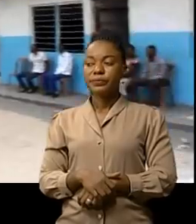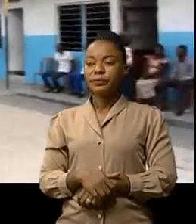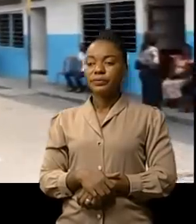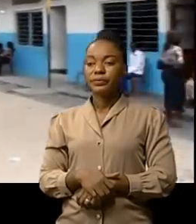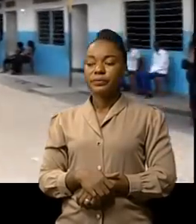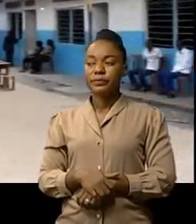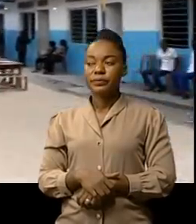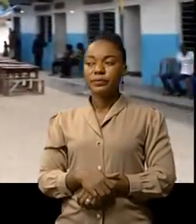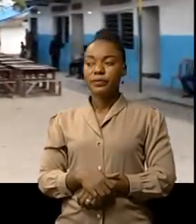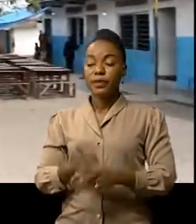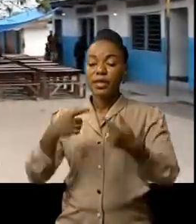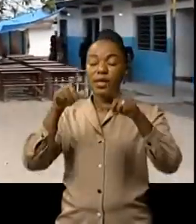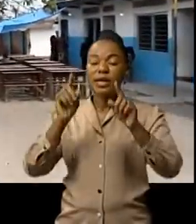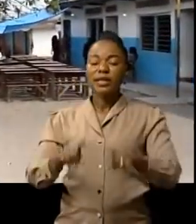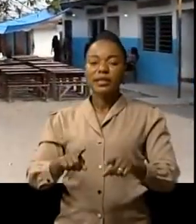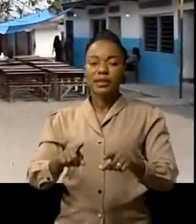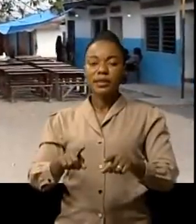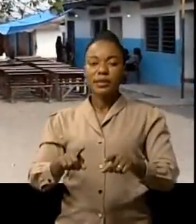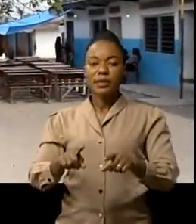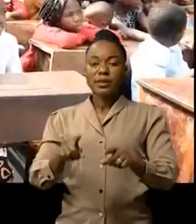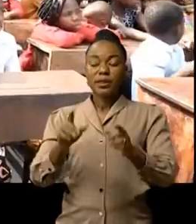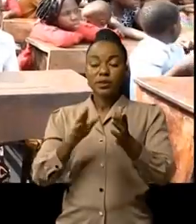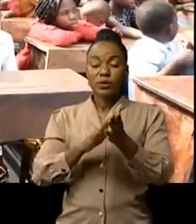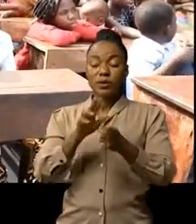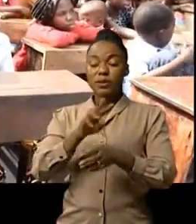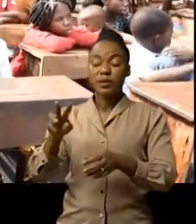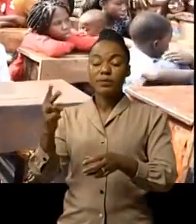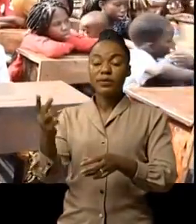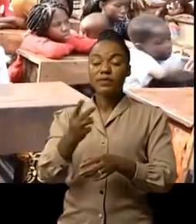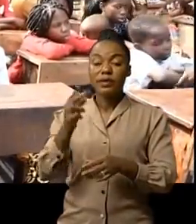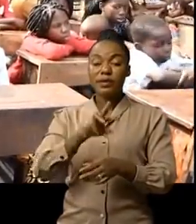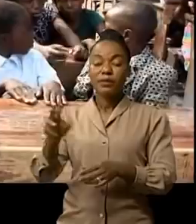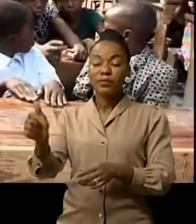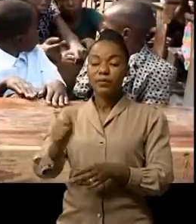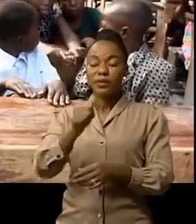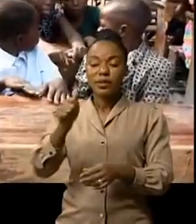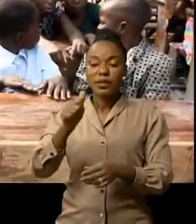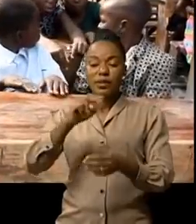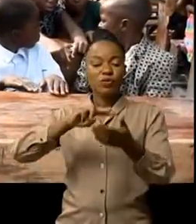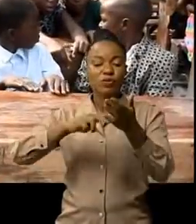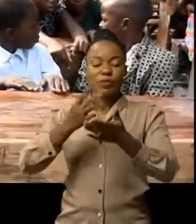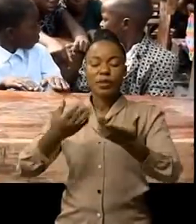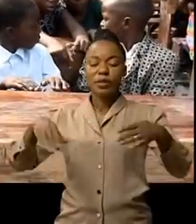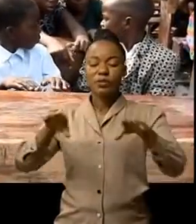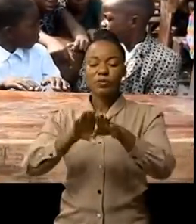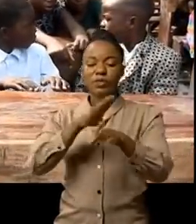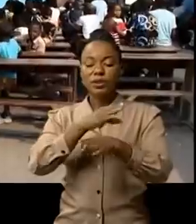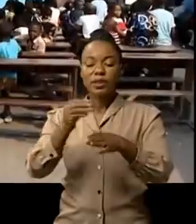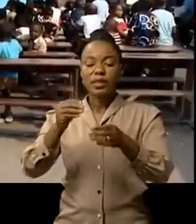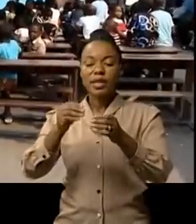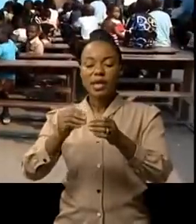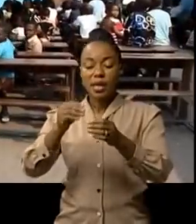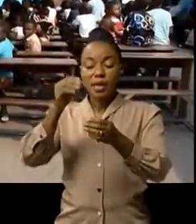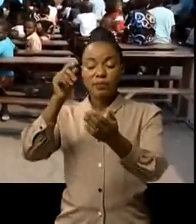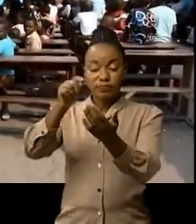L'année scolaire 2020-2021 à travers la double cérémonie des clôtures de l'année et des proclamations de